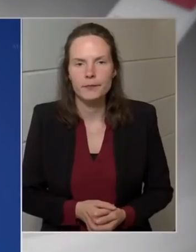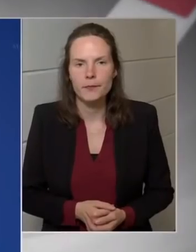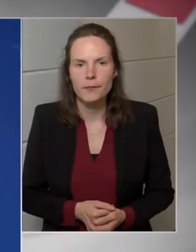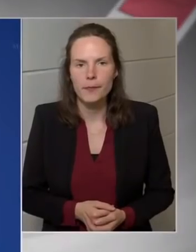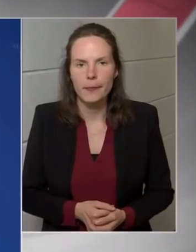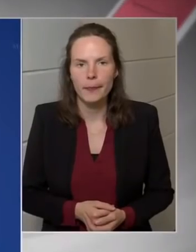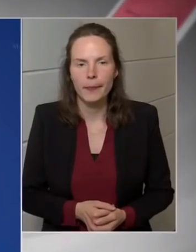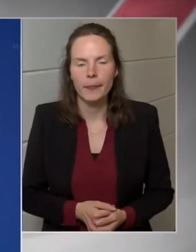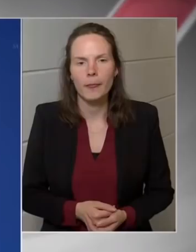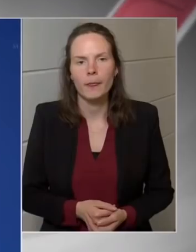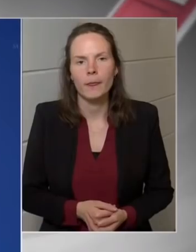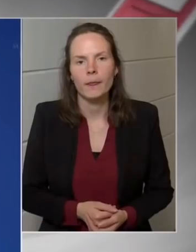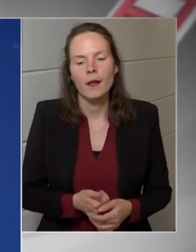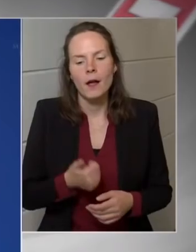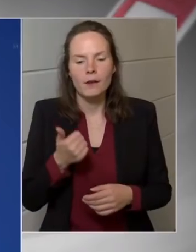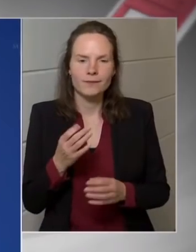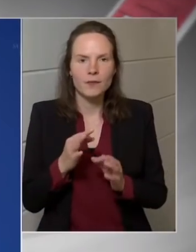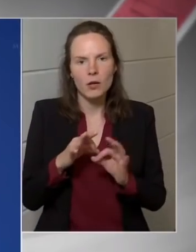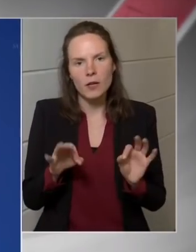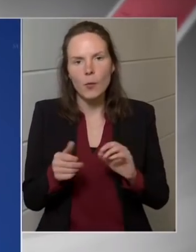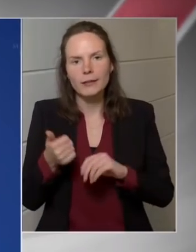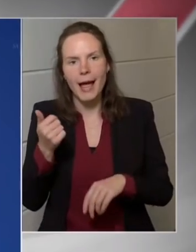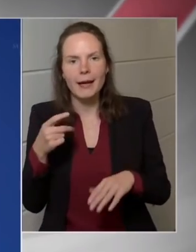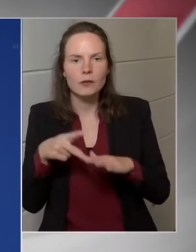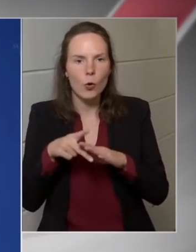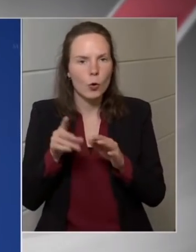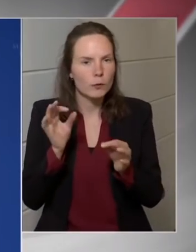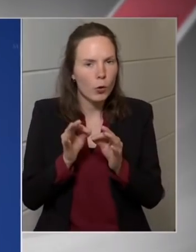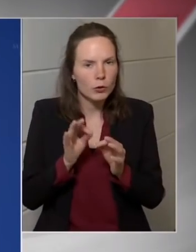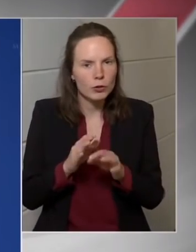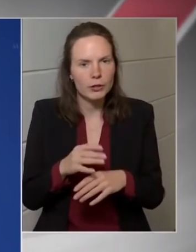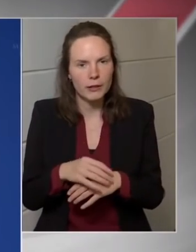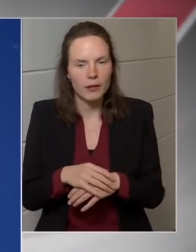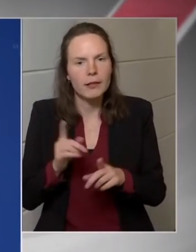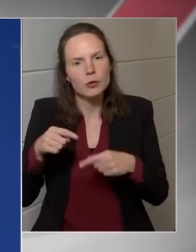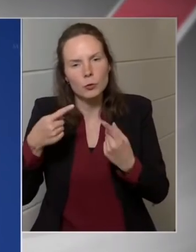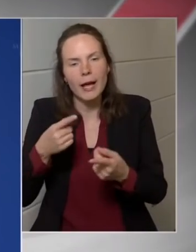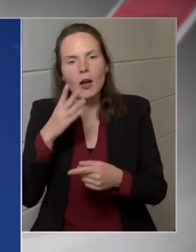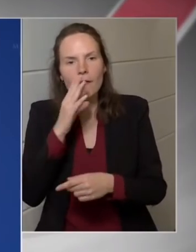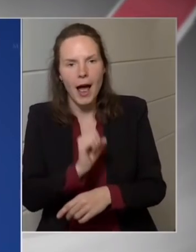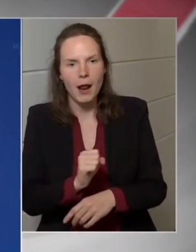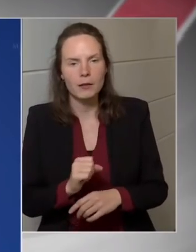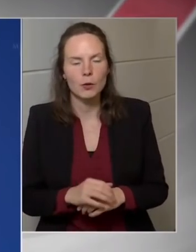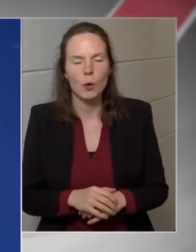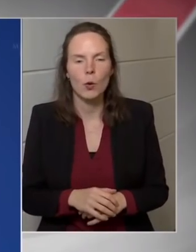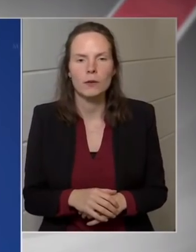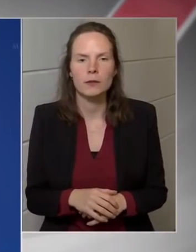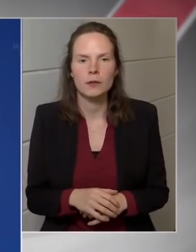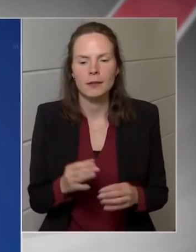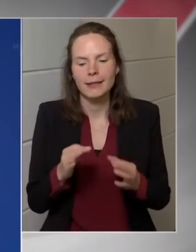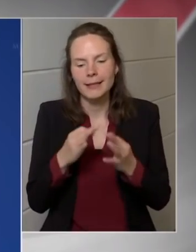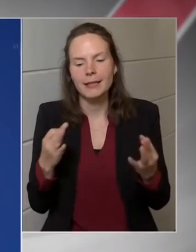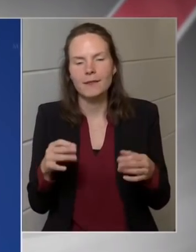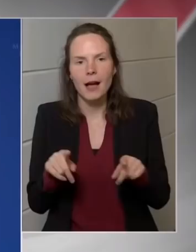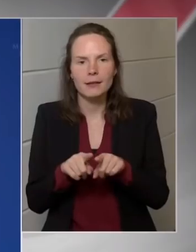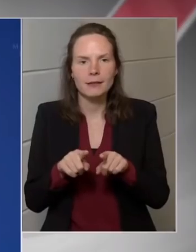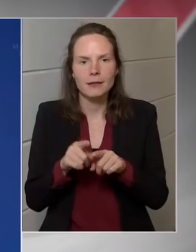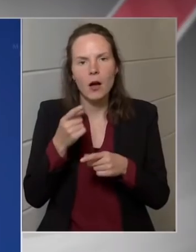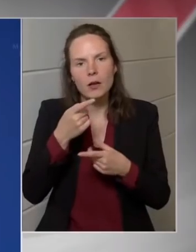A szabad egy dolgot pontosítani, és utána válaszolok a kérdésre is, mert nyilván itt a szlovák